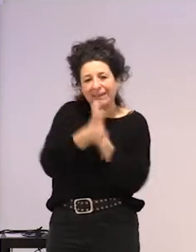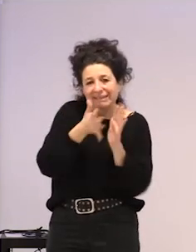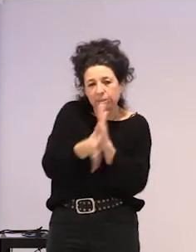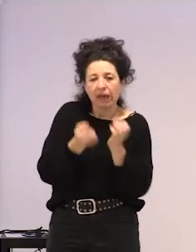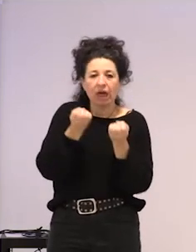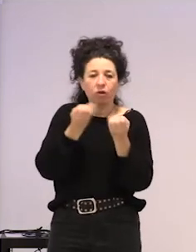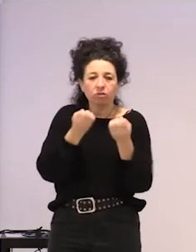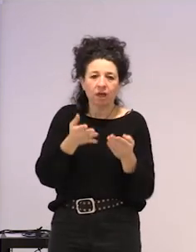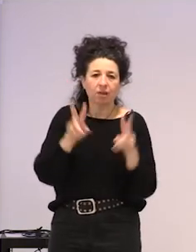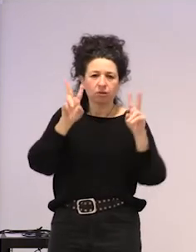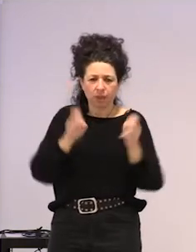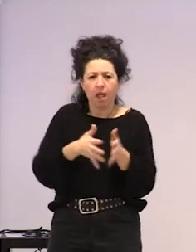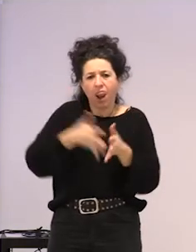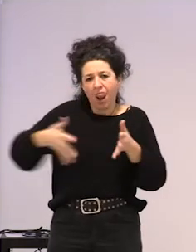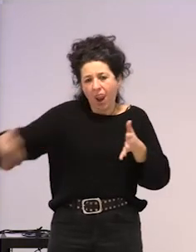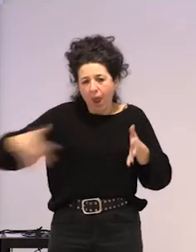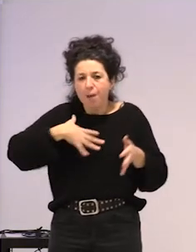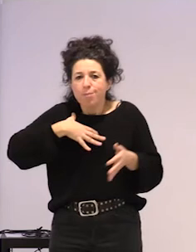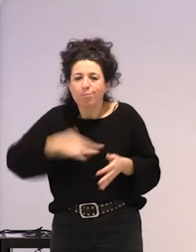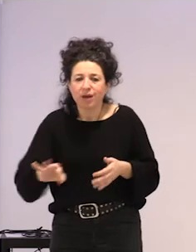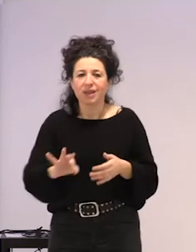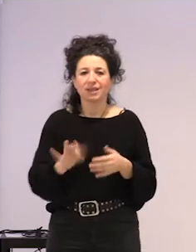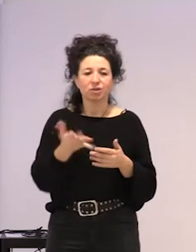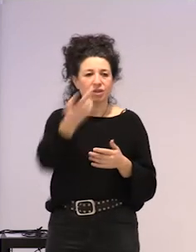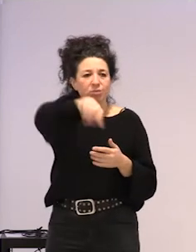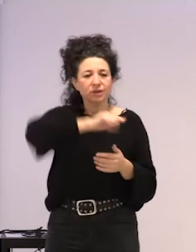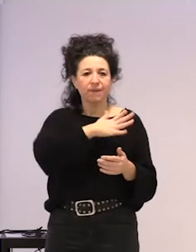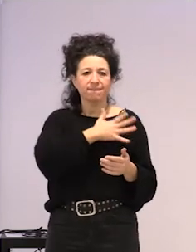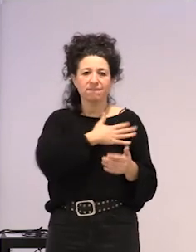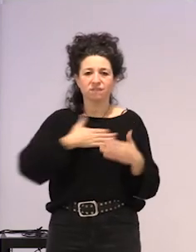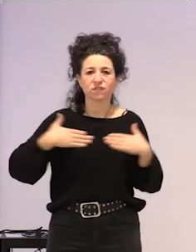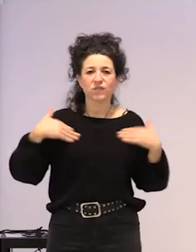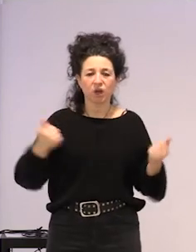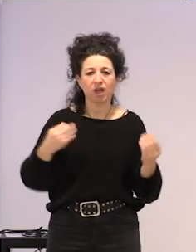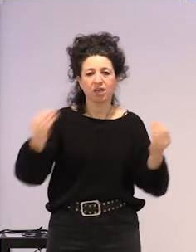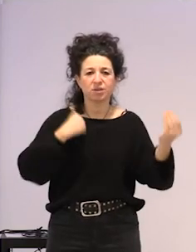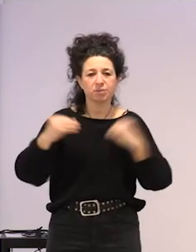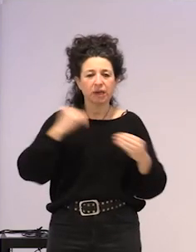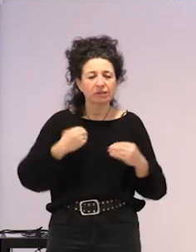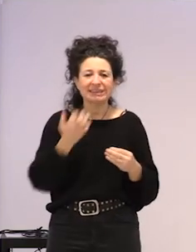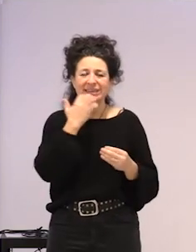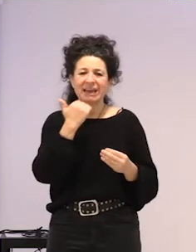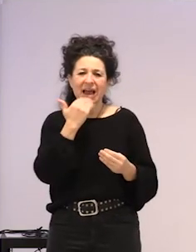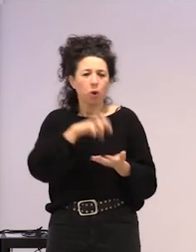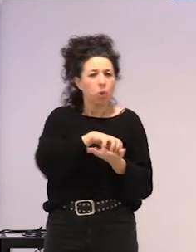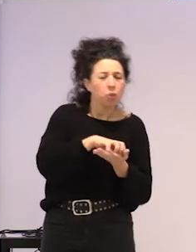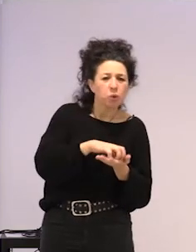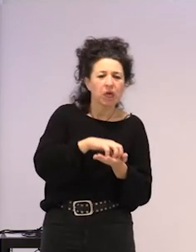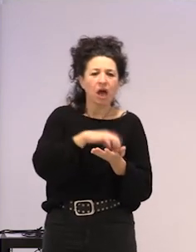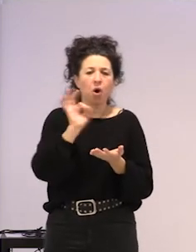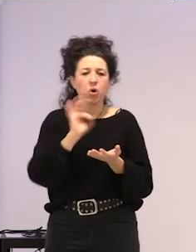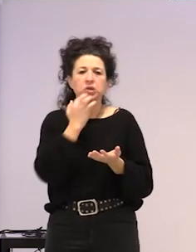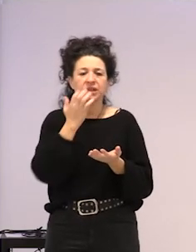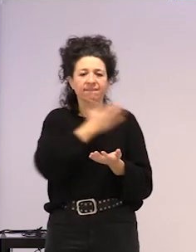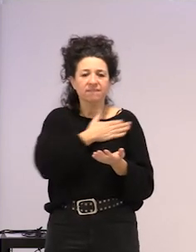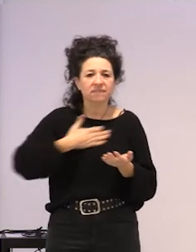gehiagurako, orduan, ba, nahi duzuena galdetu orain, ba, zalantzarik eukibaduzu ezer baitekin, edo nahi baldin bada